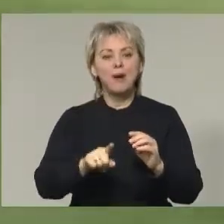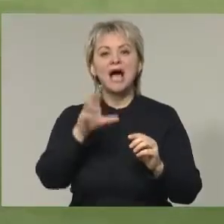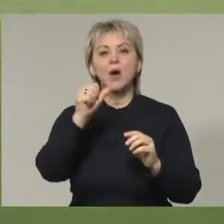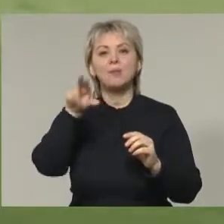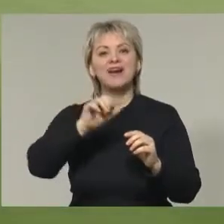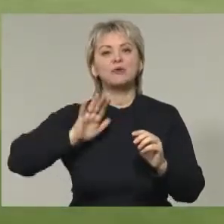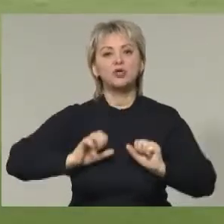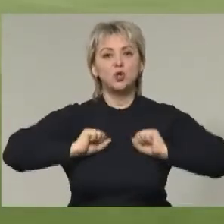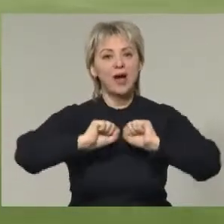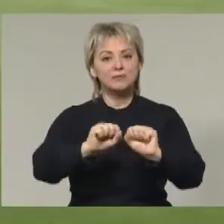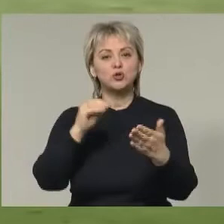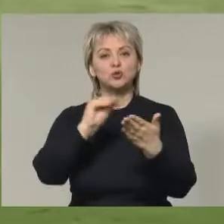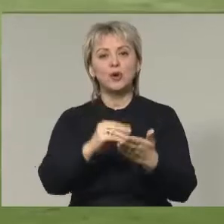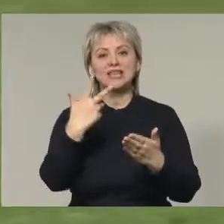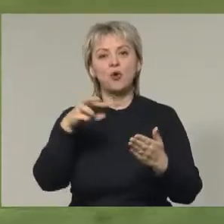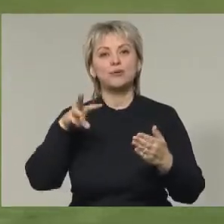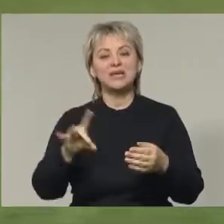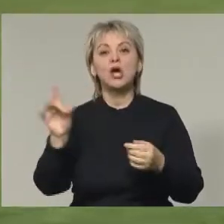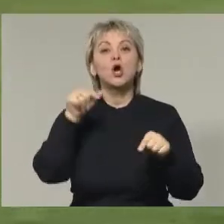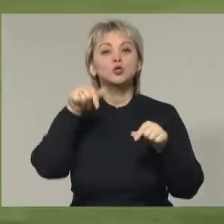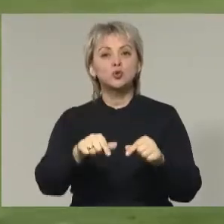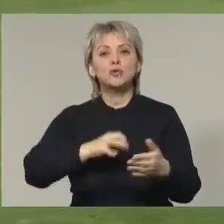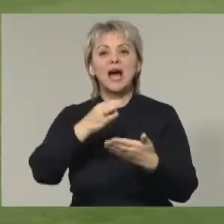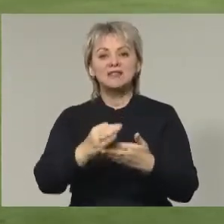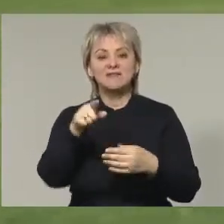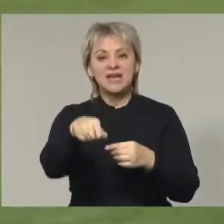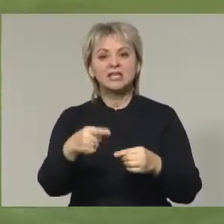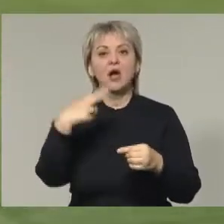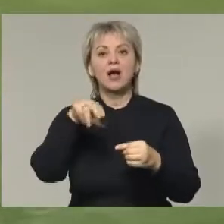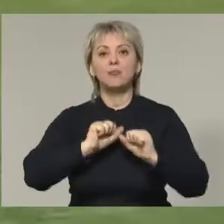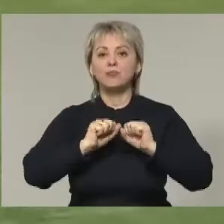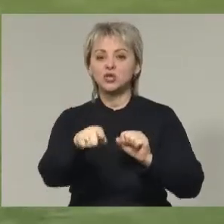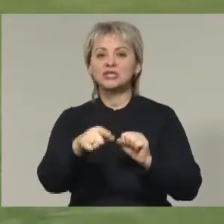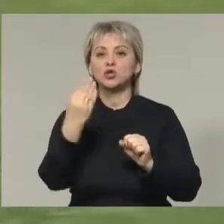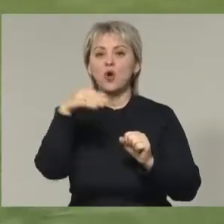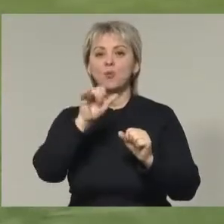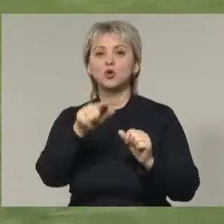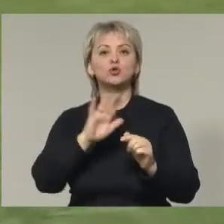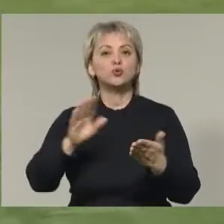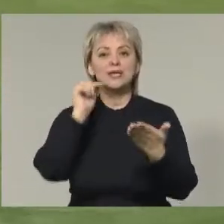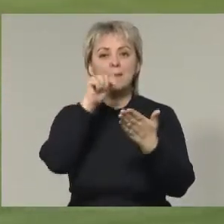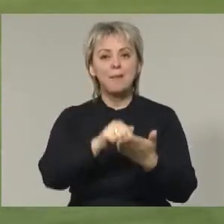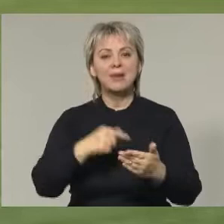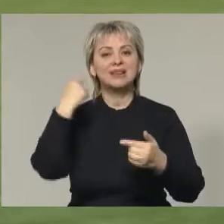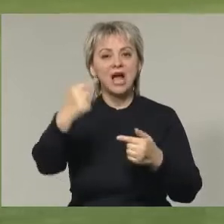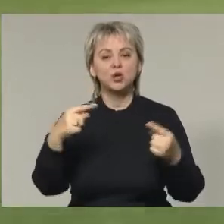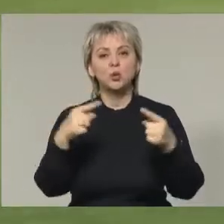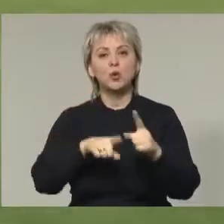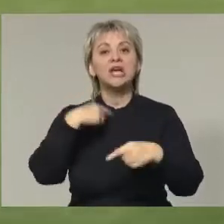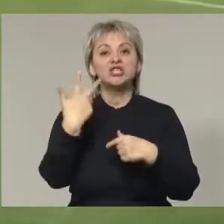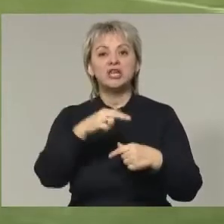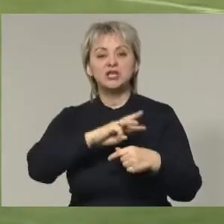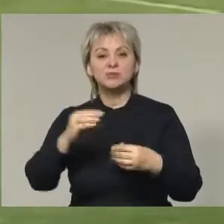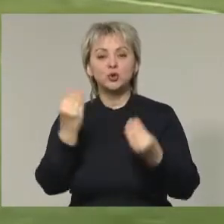Абаеву пришлось отбить удар с трех метров. Ростов тут же ответил быстрой комбинацией, но Шамуродов чуть не попал в дальний угол. А через